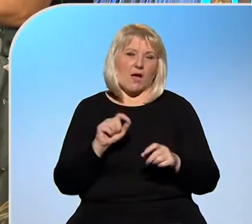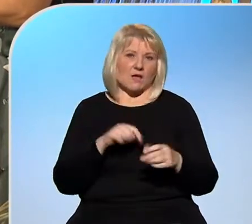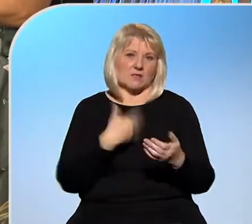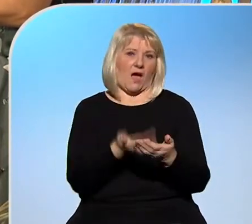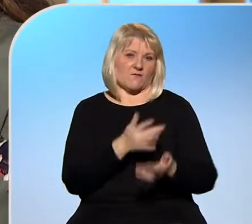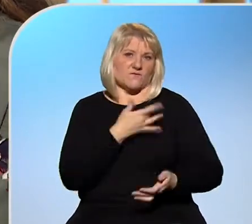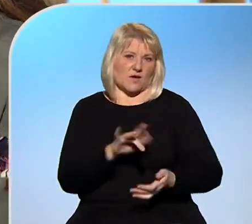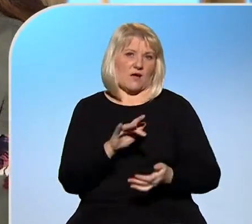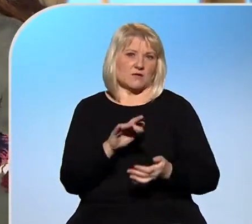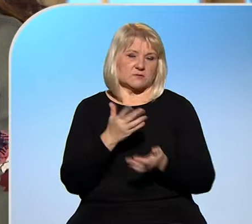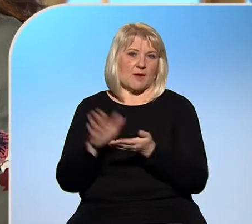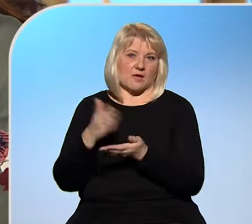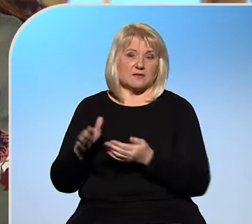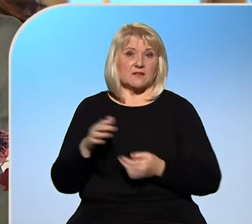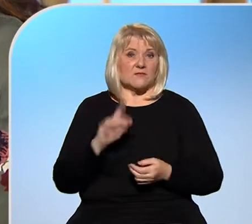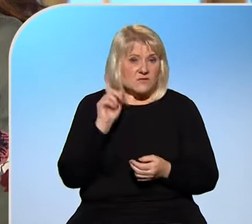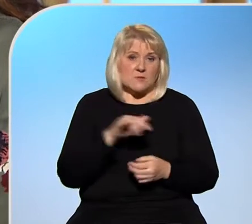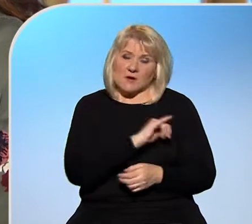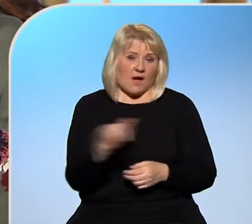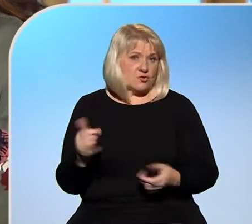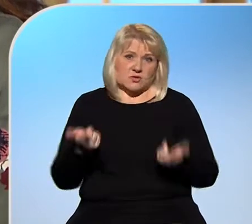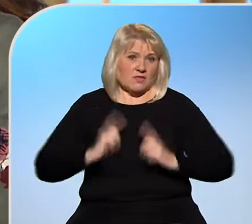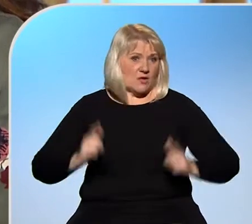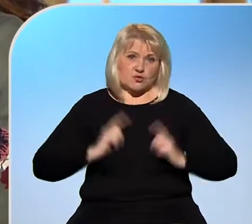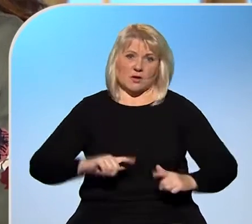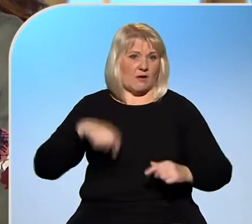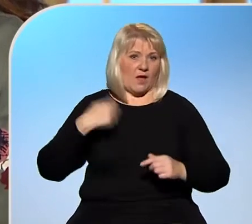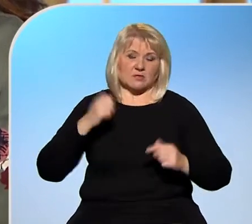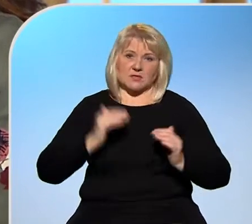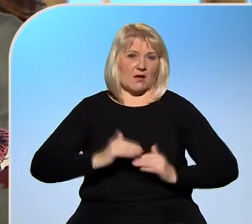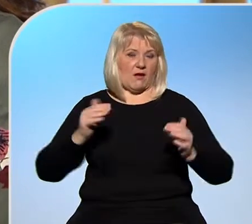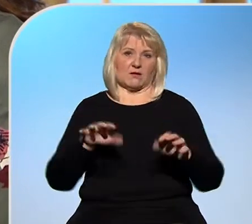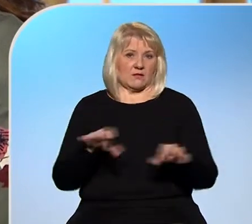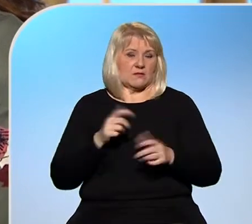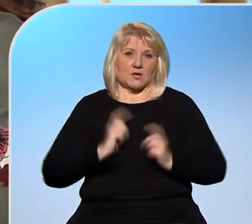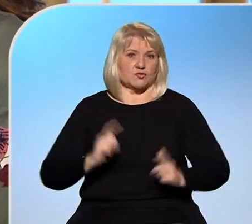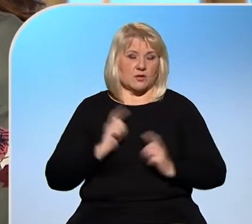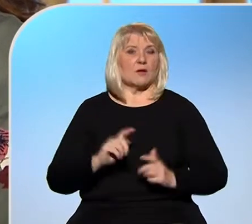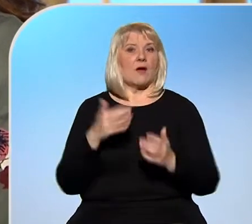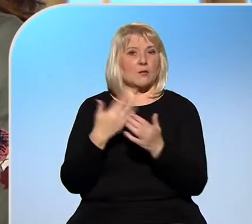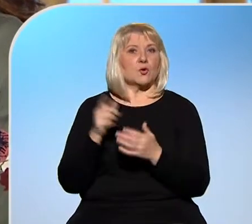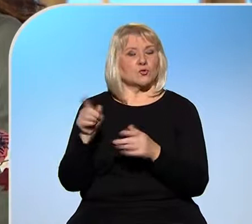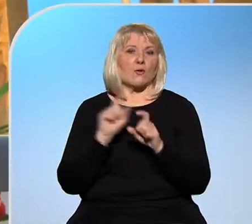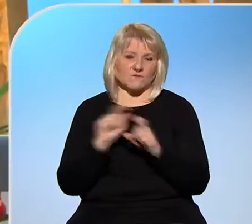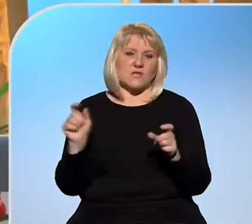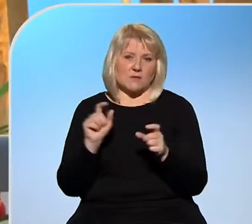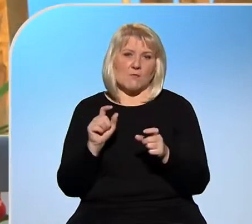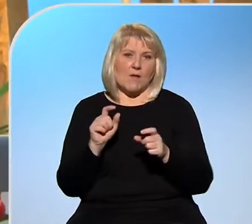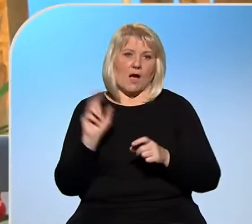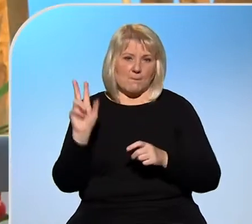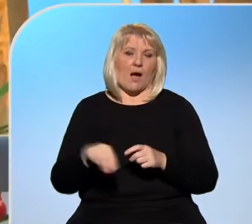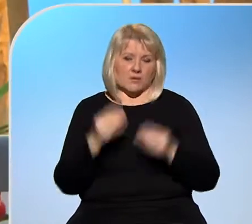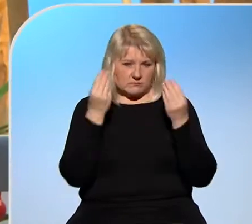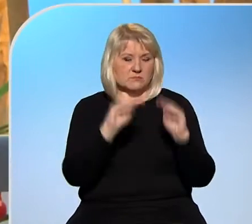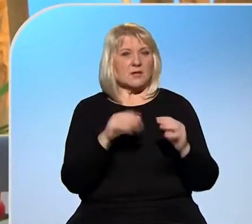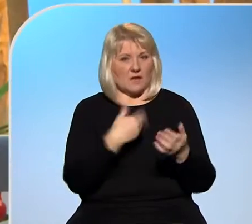Samozřejmě nikoho nepotěšila, tato situace, která nastala. Takže je tam ze strany dodavatelů opravdu snaha vycházet říct. I ti dodavatelé, kteří